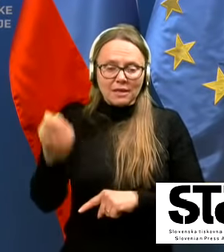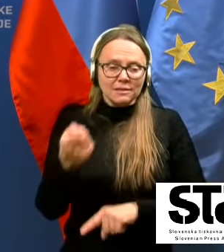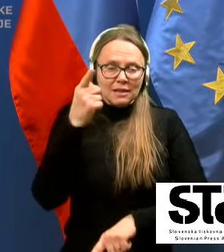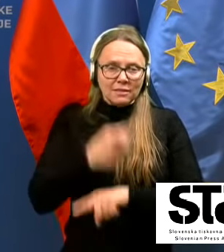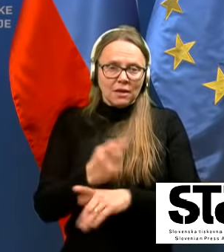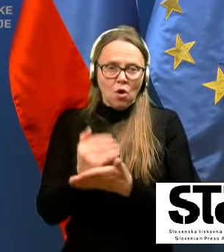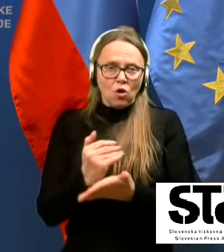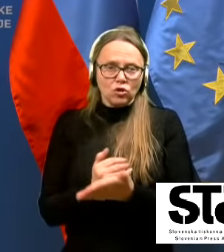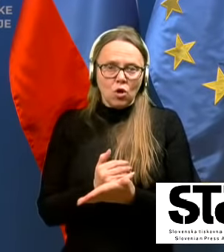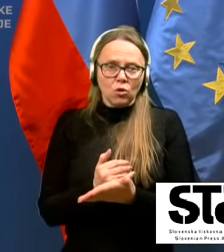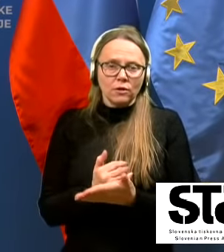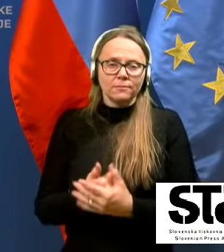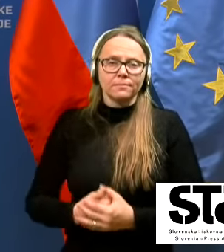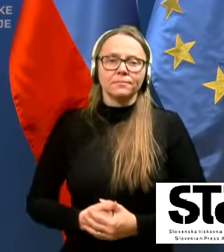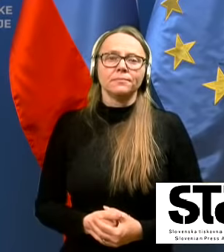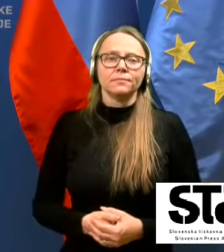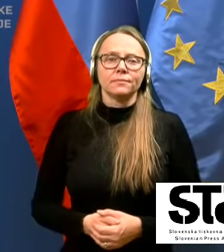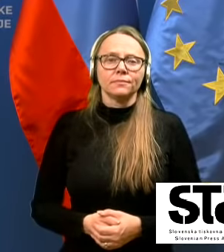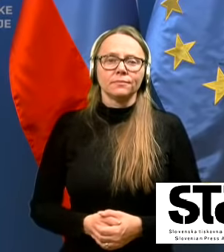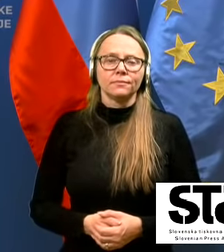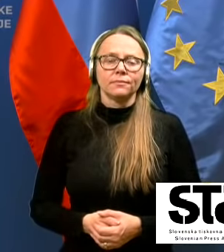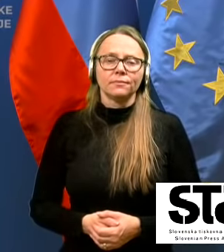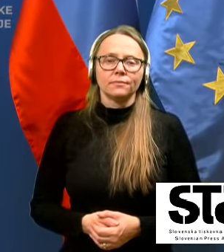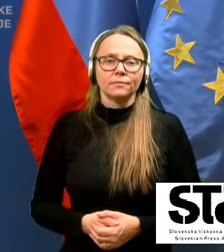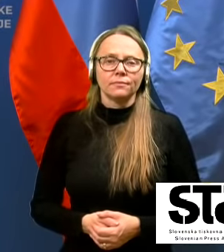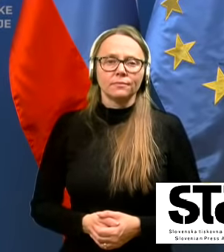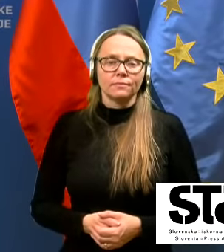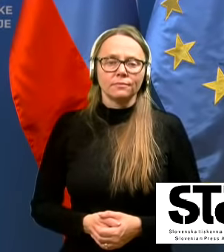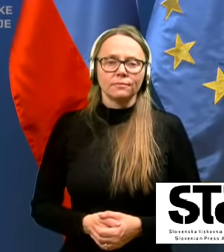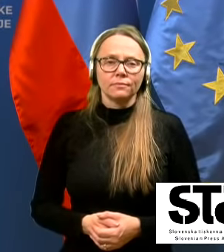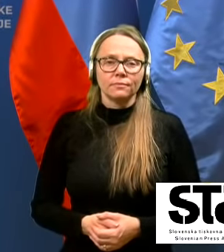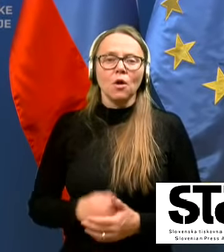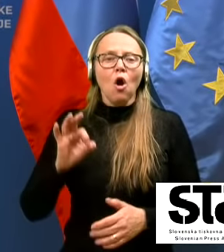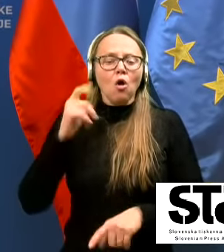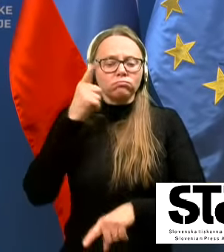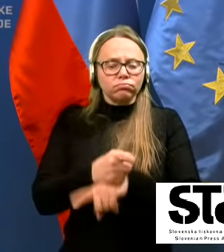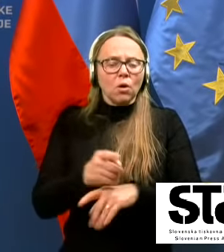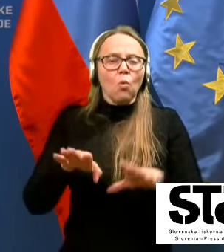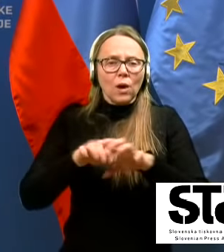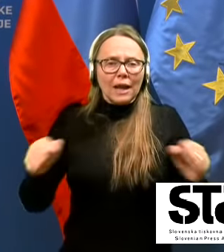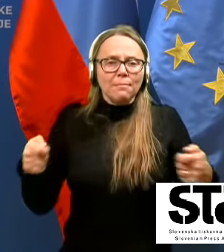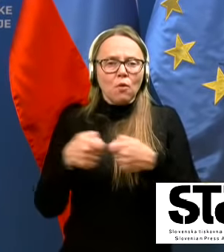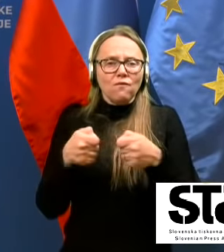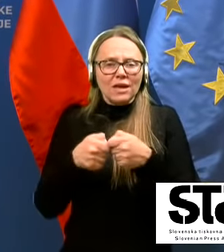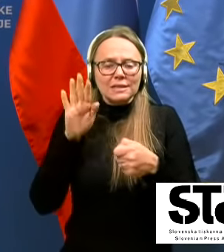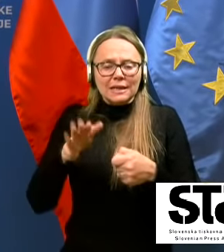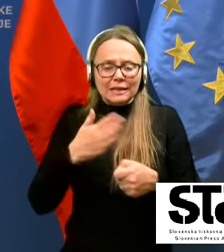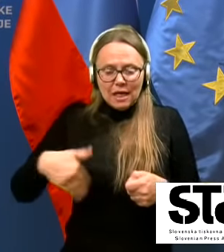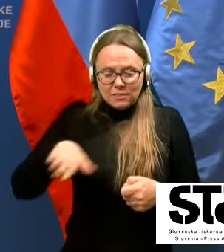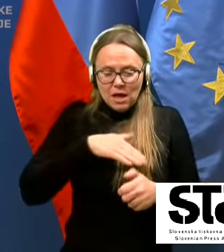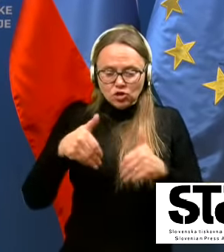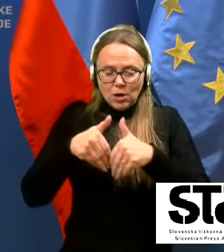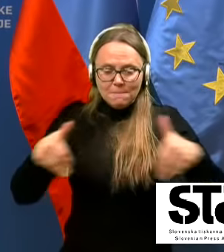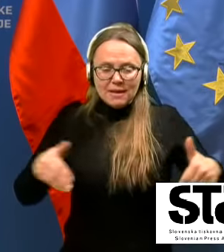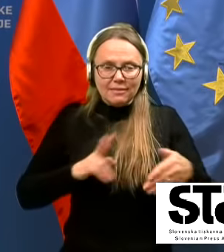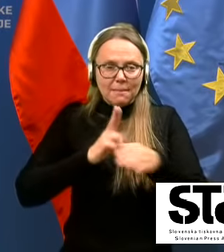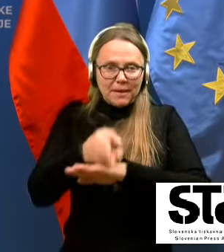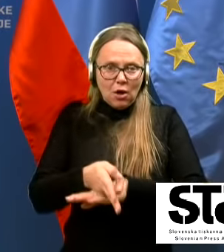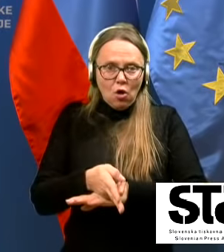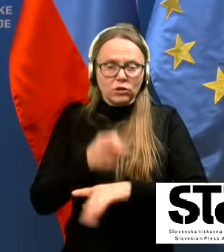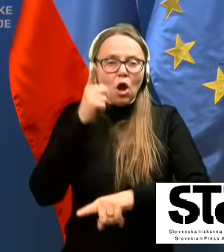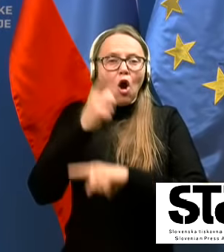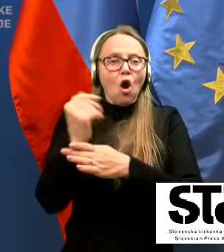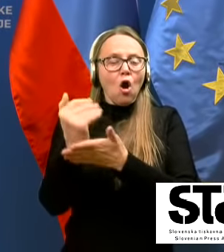to pa je odlog o odrejanju ukrepov, vezanih na naše majne prehode. Seveda